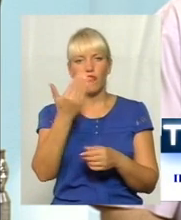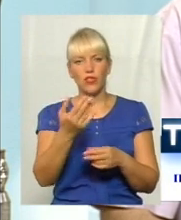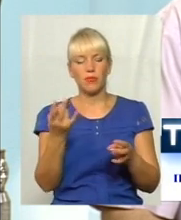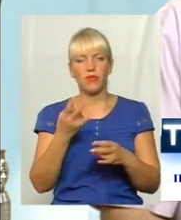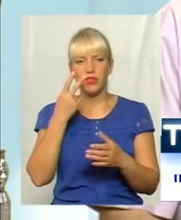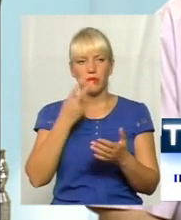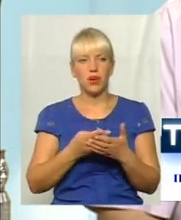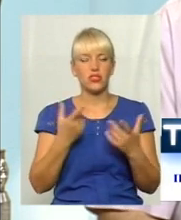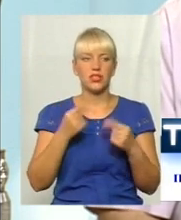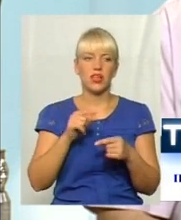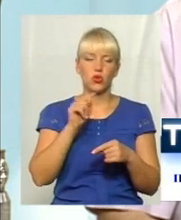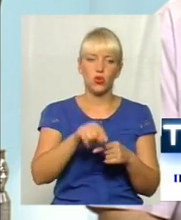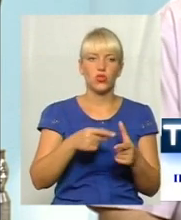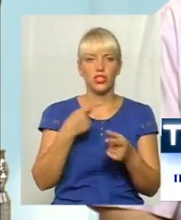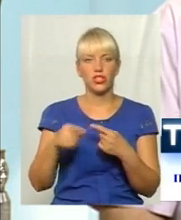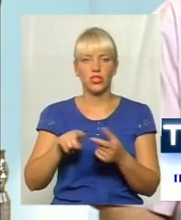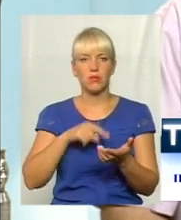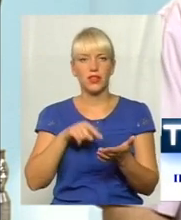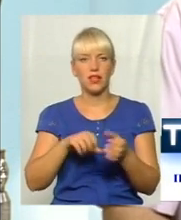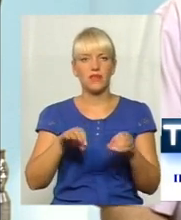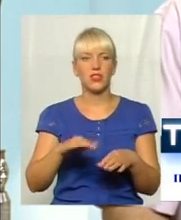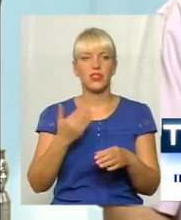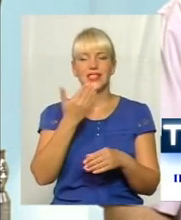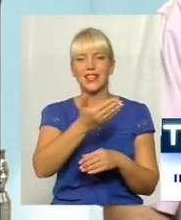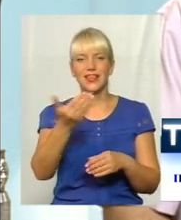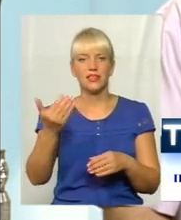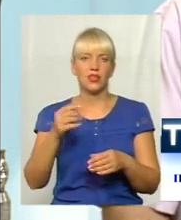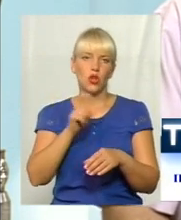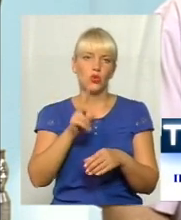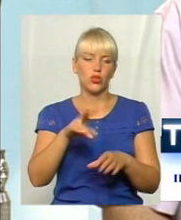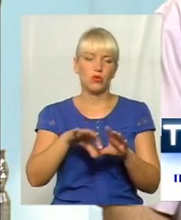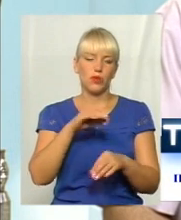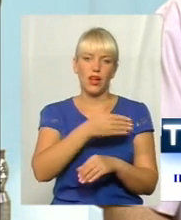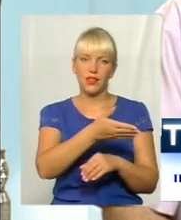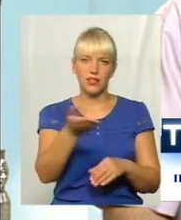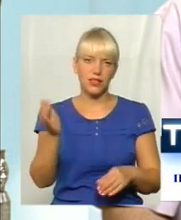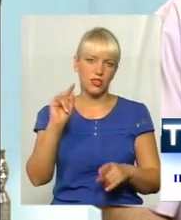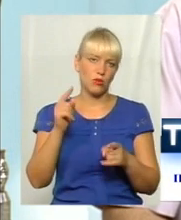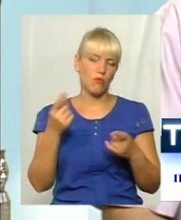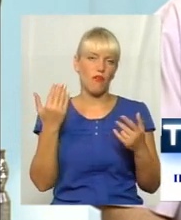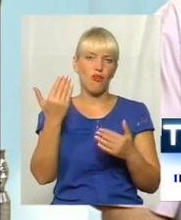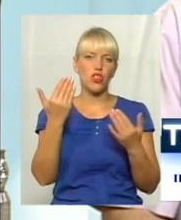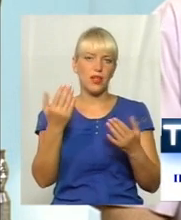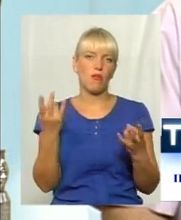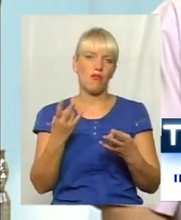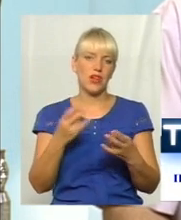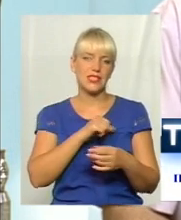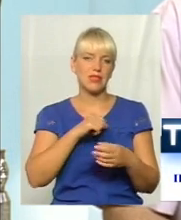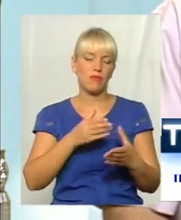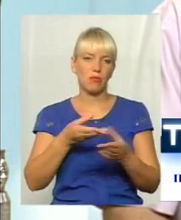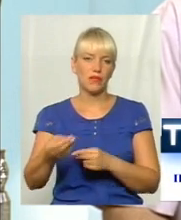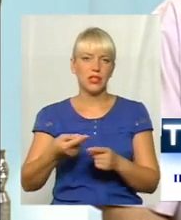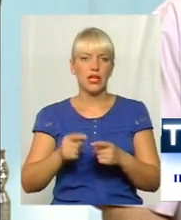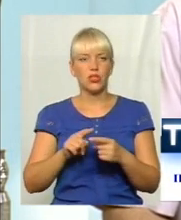де то чи інше питання вирішити. Це їхні люди, які їх обирали. І тому, звичайно, вони повинні це рефектувати. Тому, що